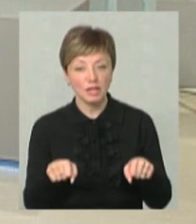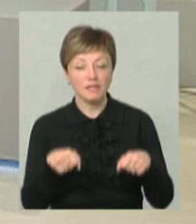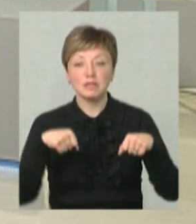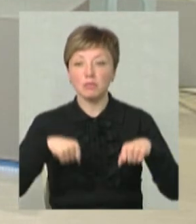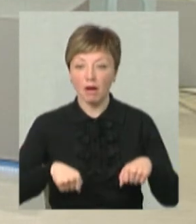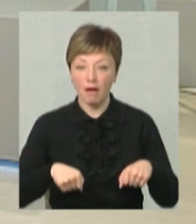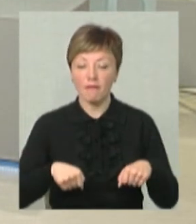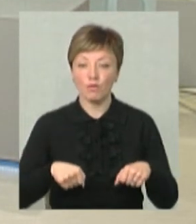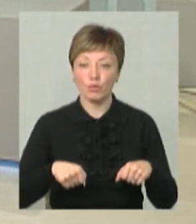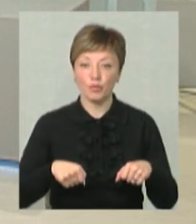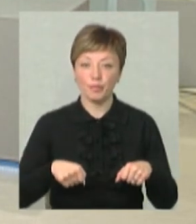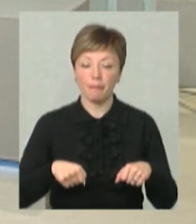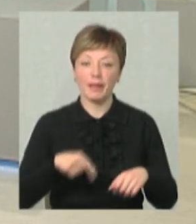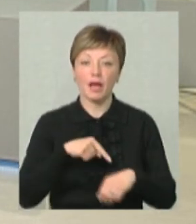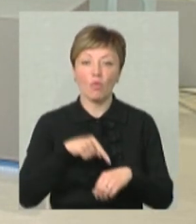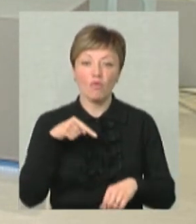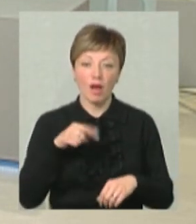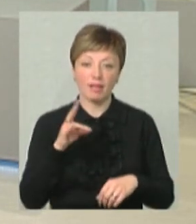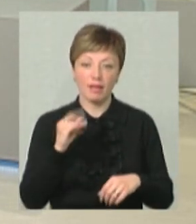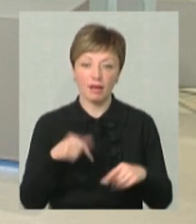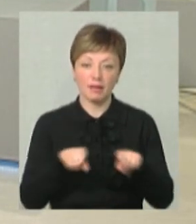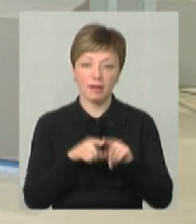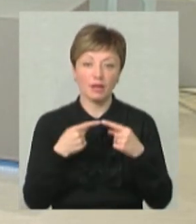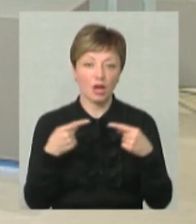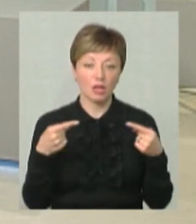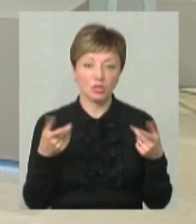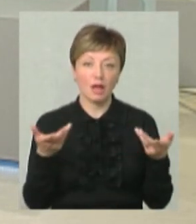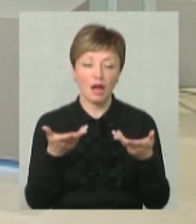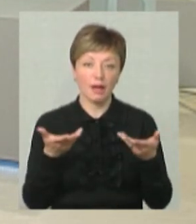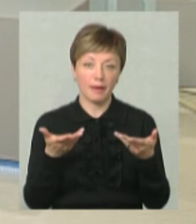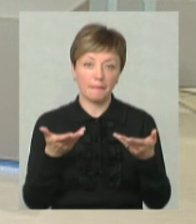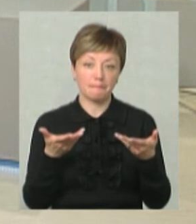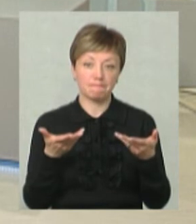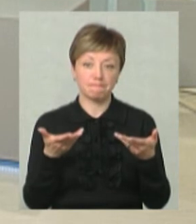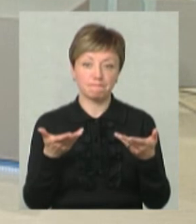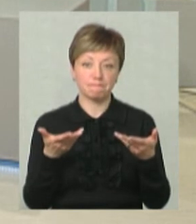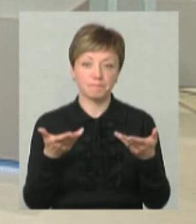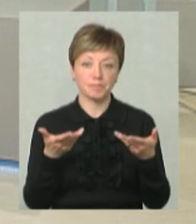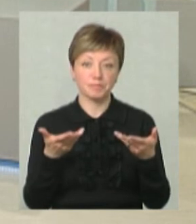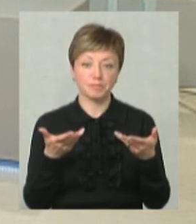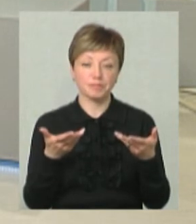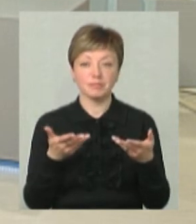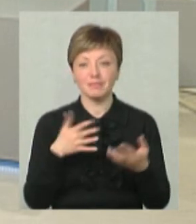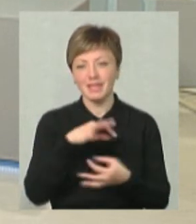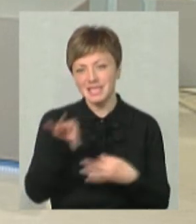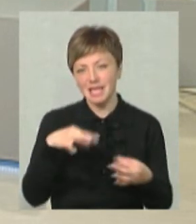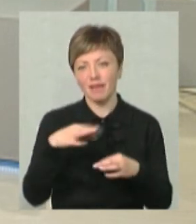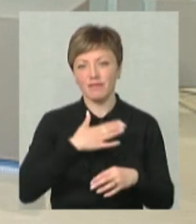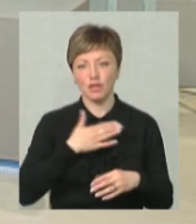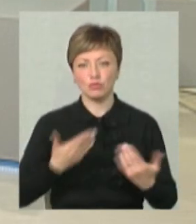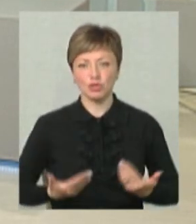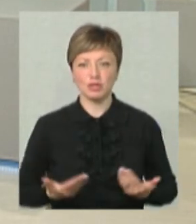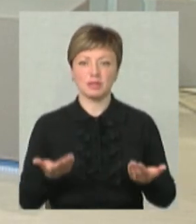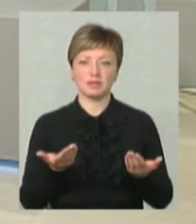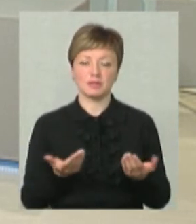право, власне, реагувати на такі речі, які зайві в нашому житті, як